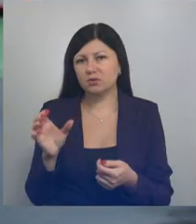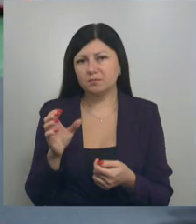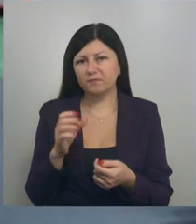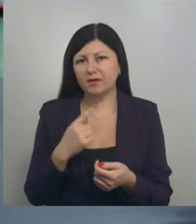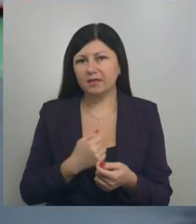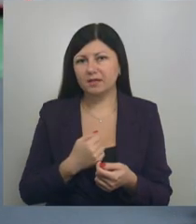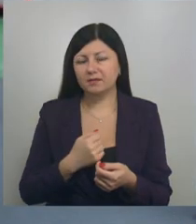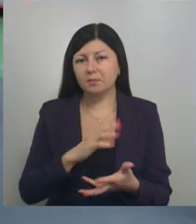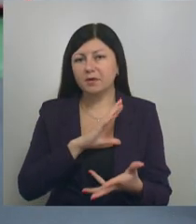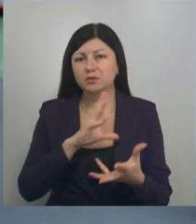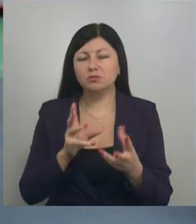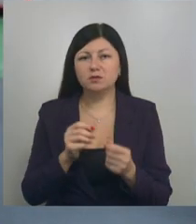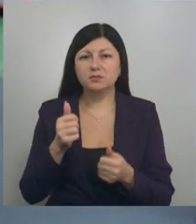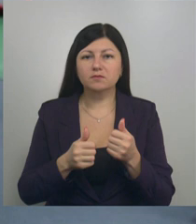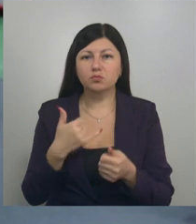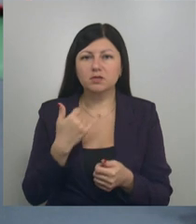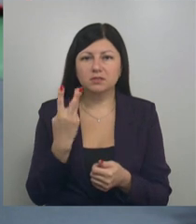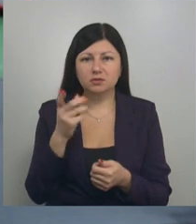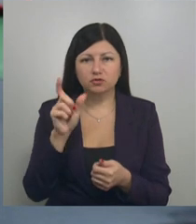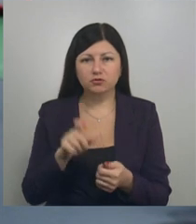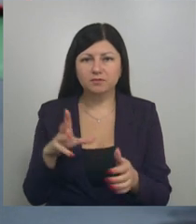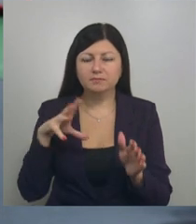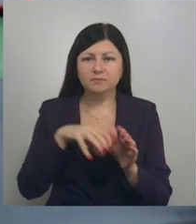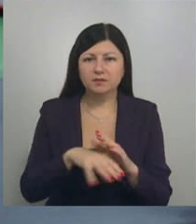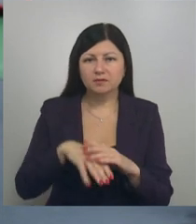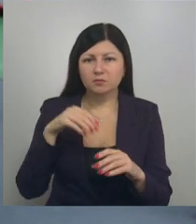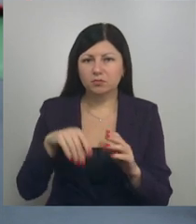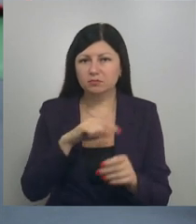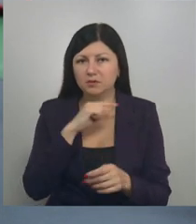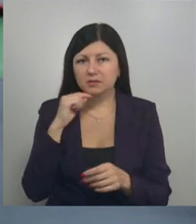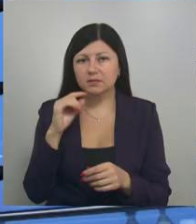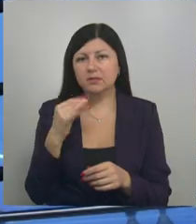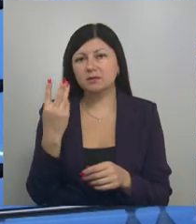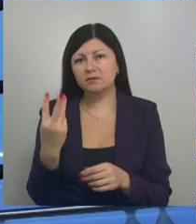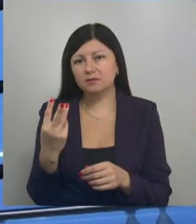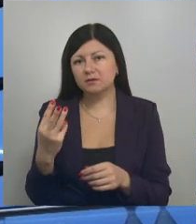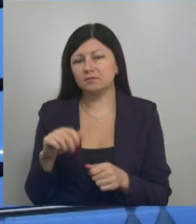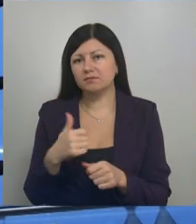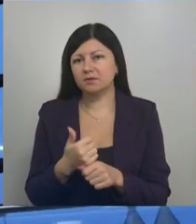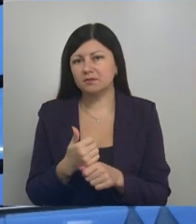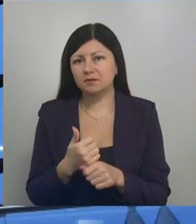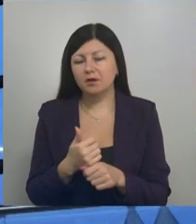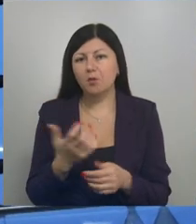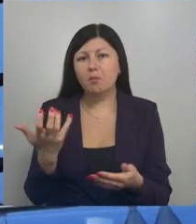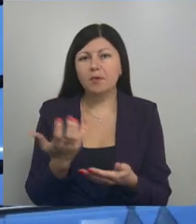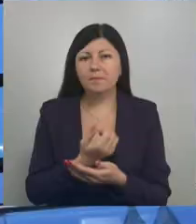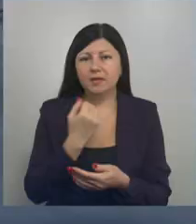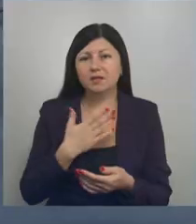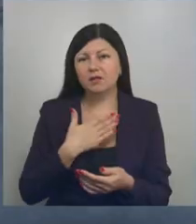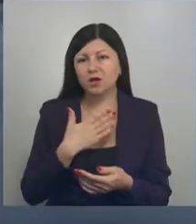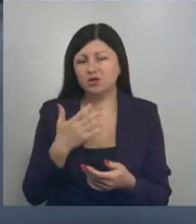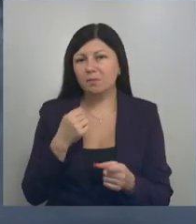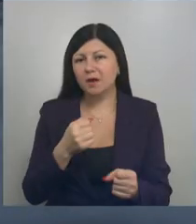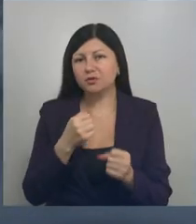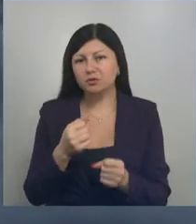По результатам соревнований у нас три человека попали в основной состав сборной России, и трое попали в лидер. Победы наших боксеров